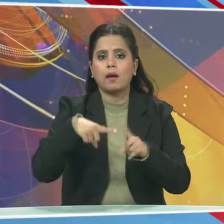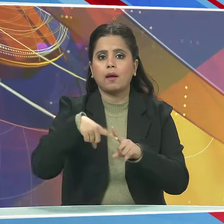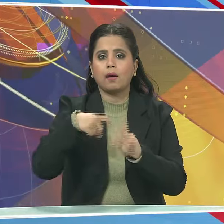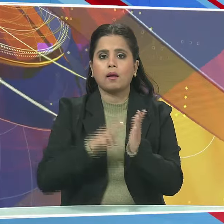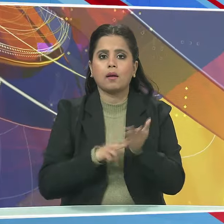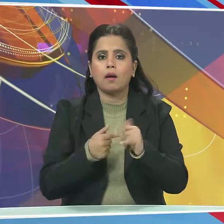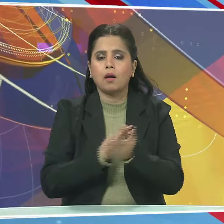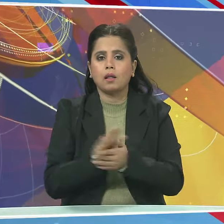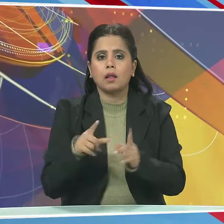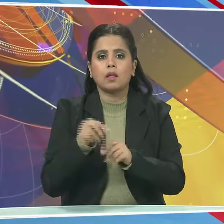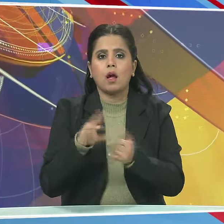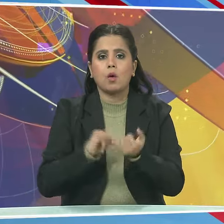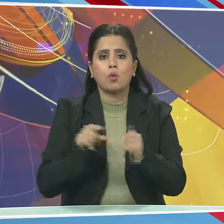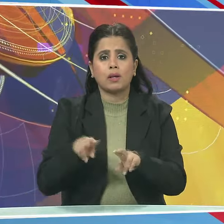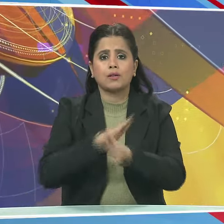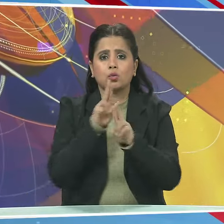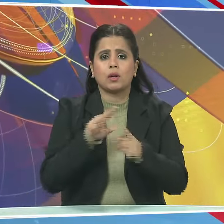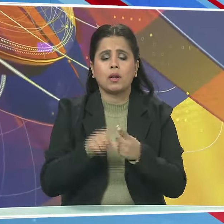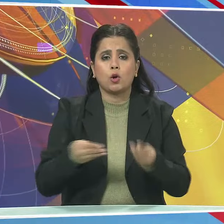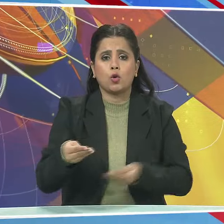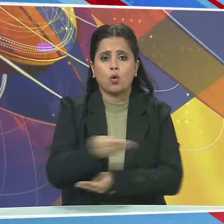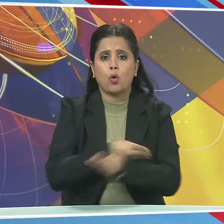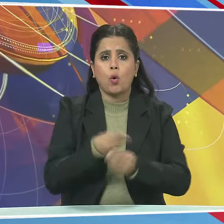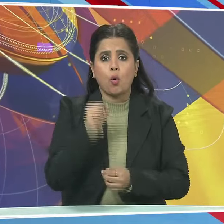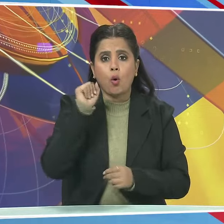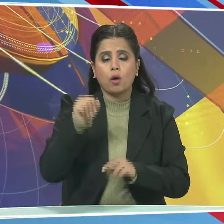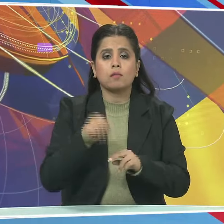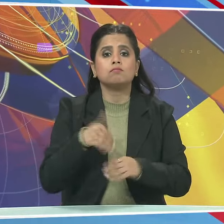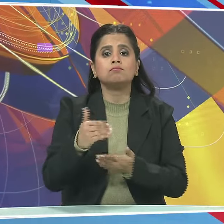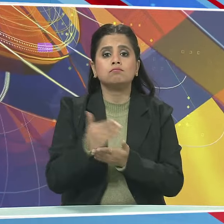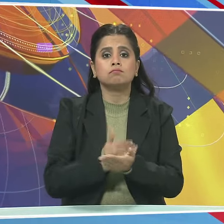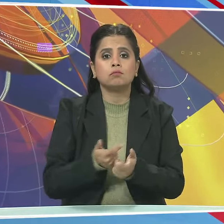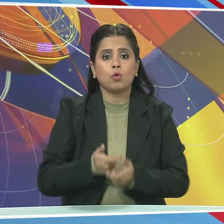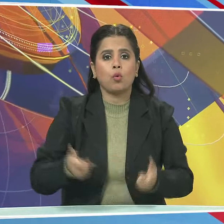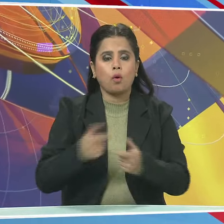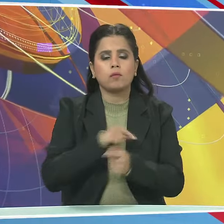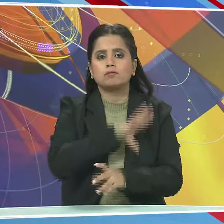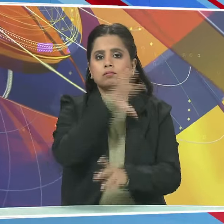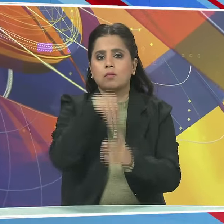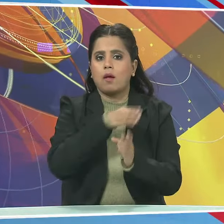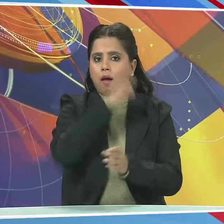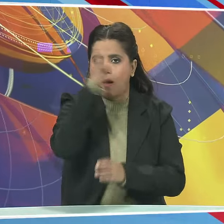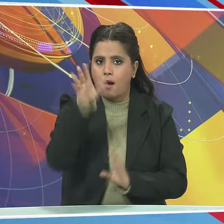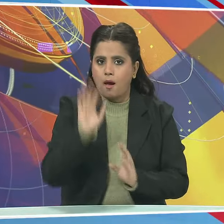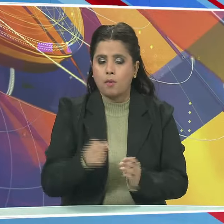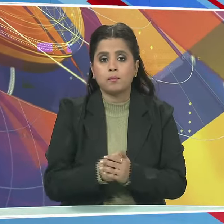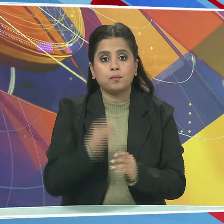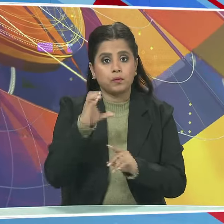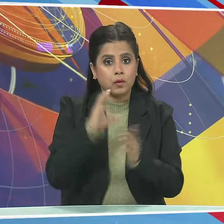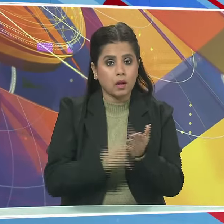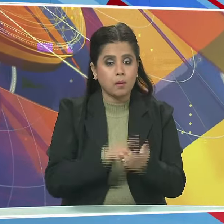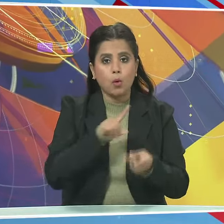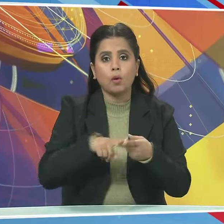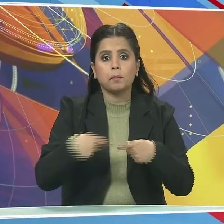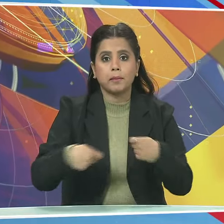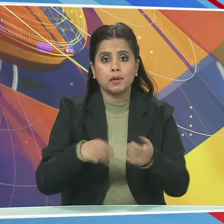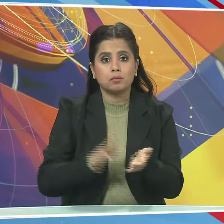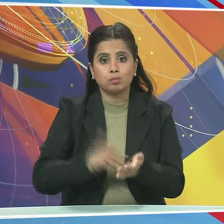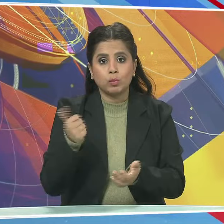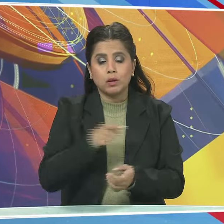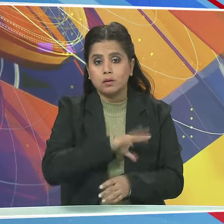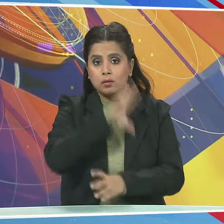साथ विदावोस में अंतराश्र आर्थिक शिखर सम्मेलन में भाग लेने पहुचे हैं मुख्यमंत्री और उद्योगमंत्री की